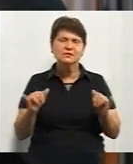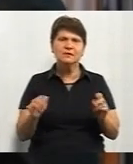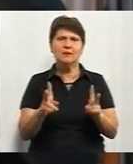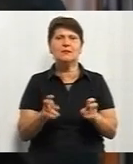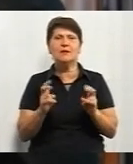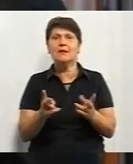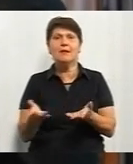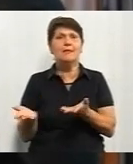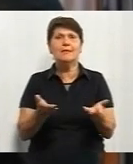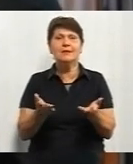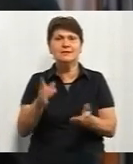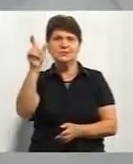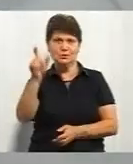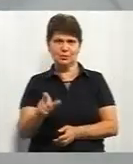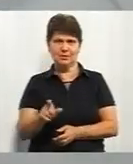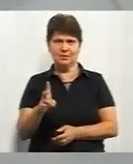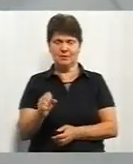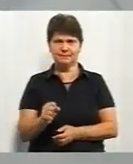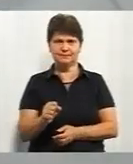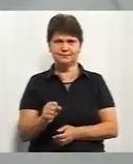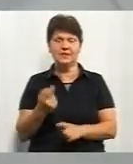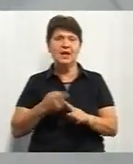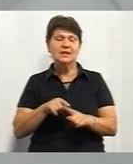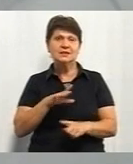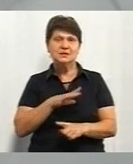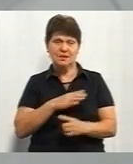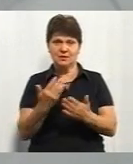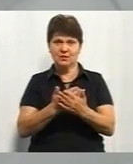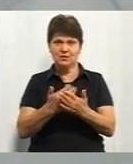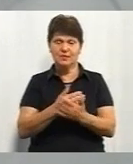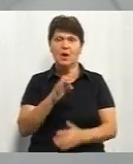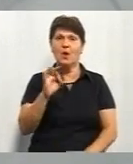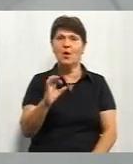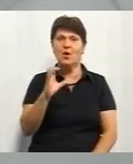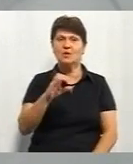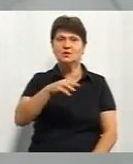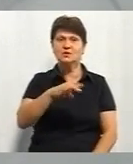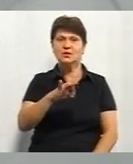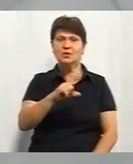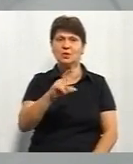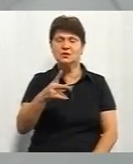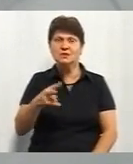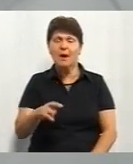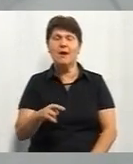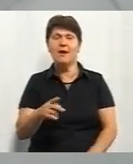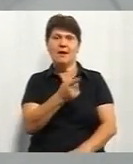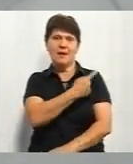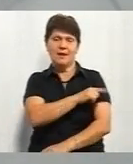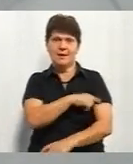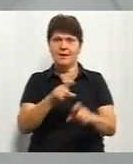як істота, як людина. Це були кадри з Острозької психлікарні на Рівненщині.